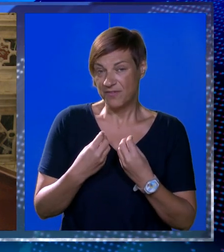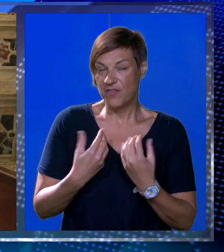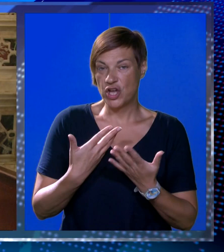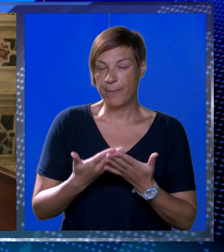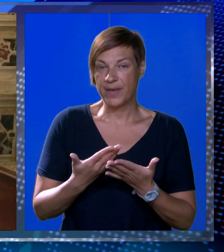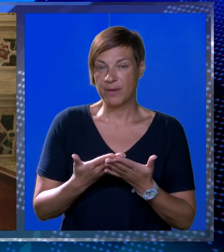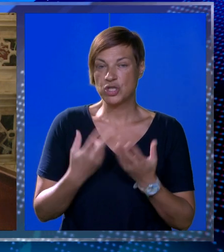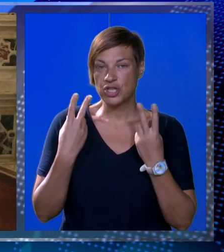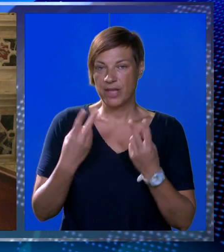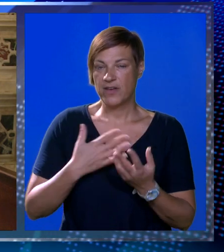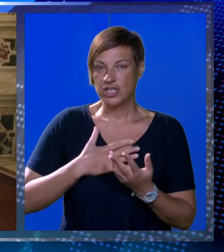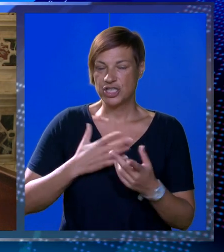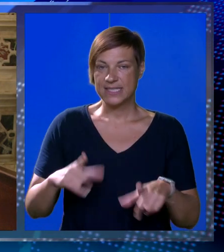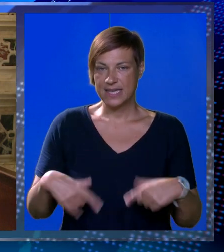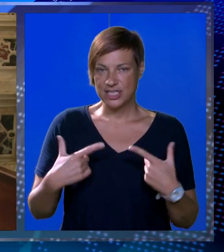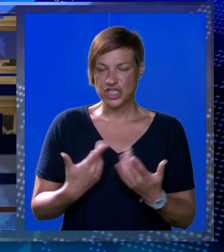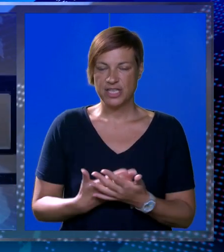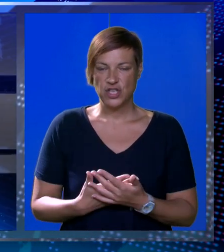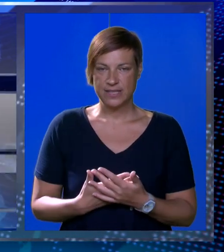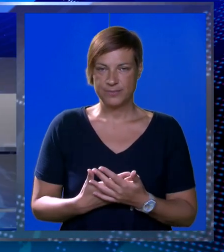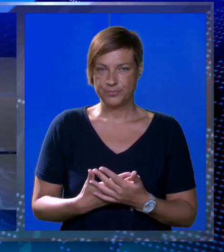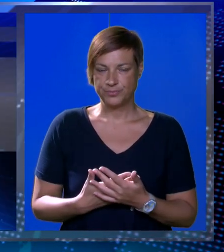informiramo o onome što je važno za naš život.